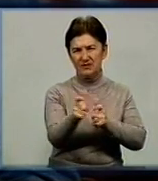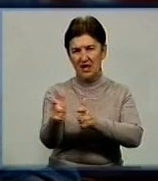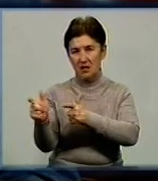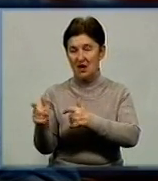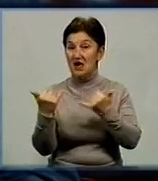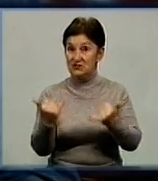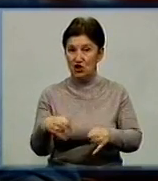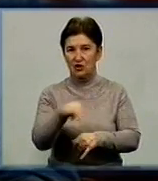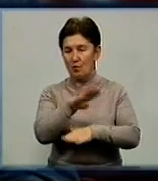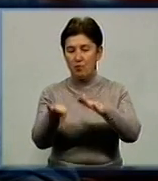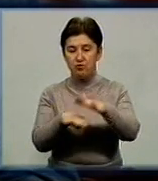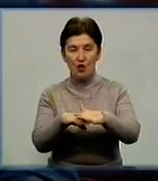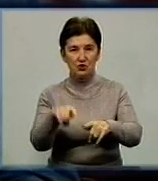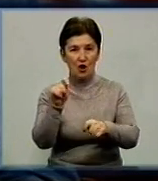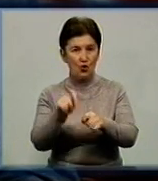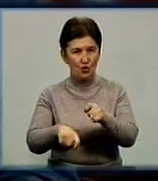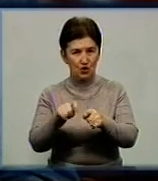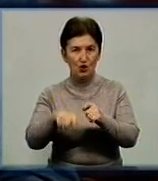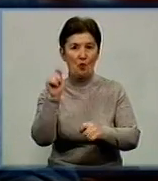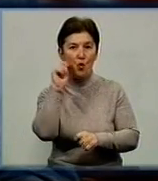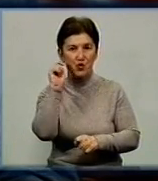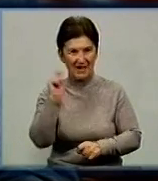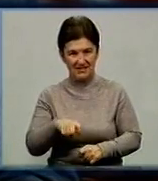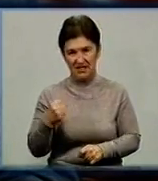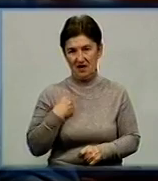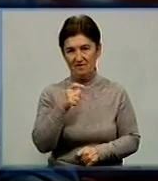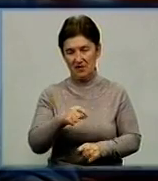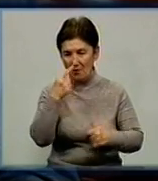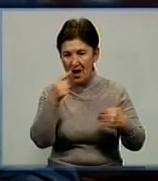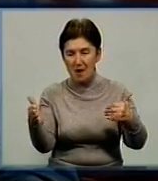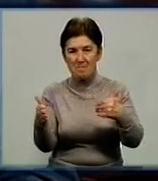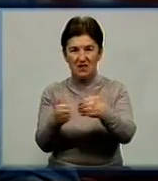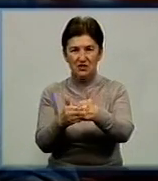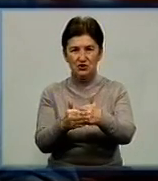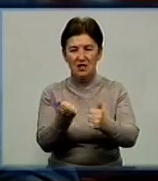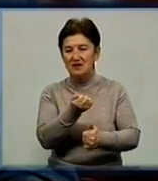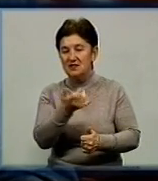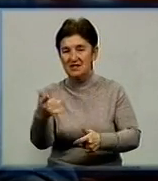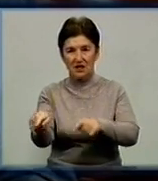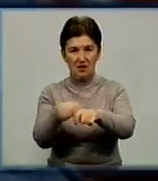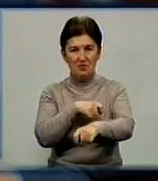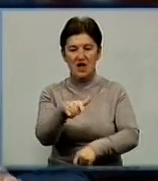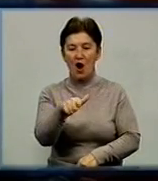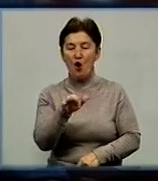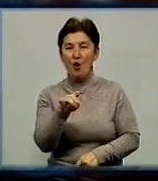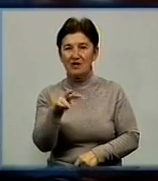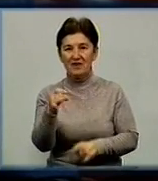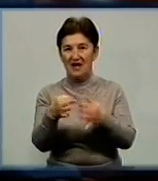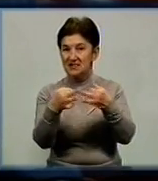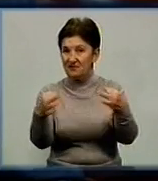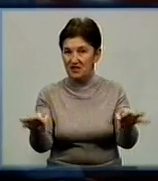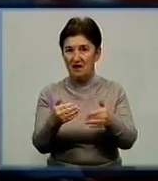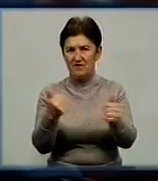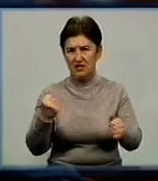Дзержинськ вже під контролем українських військових і найближчі бої відбуваються за кілька кілометрів під Горлівкою. Для його звільнення від